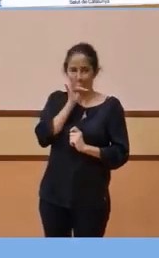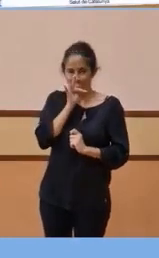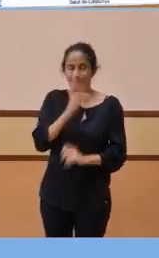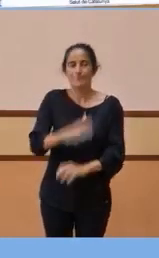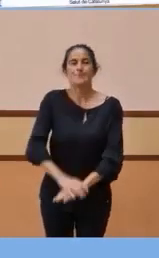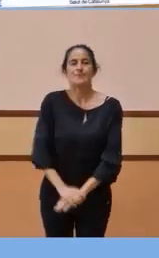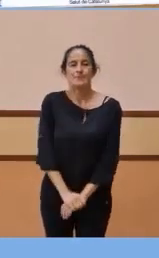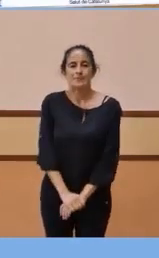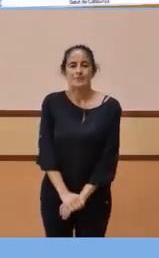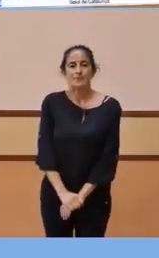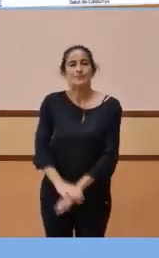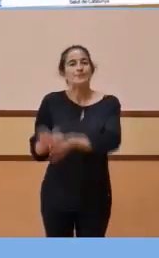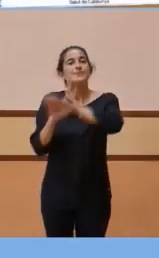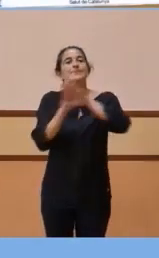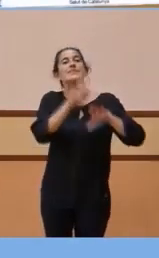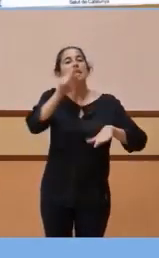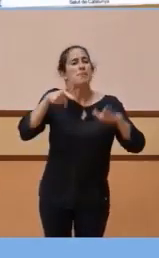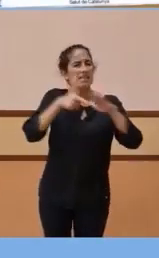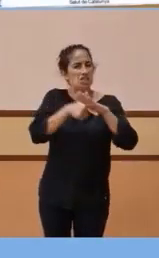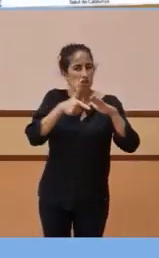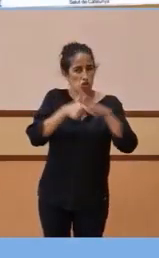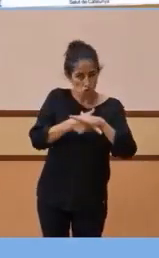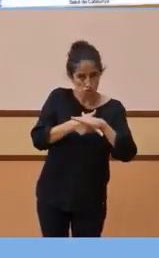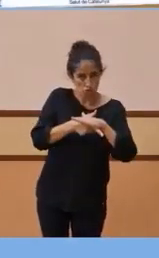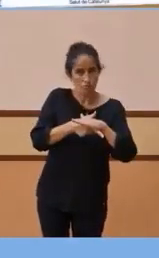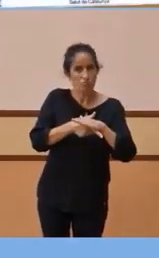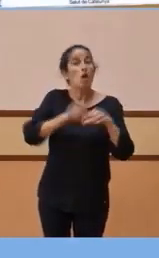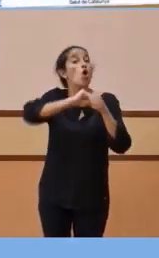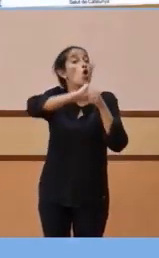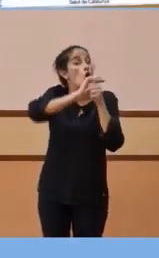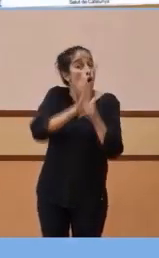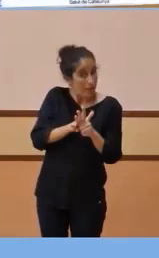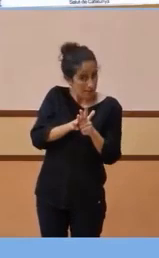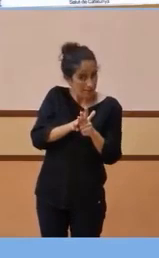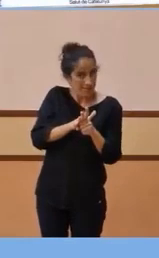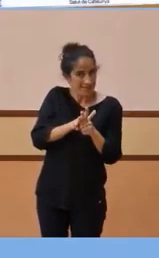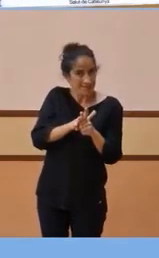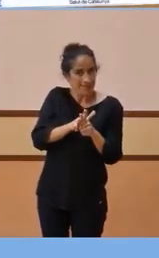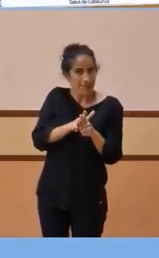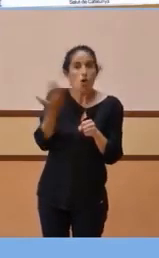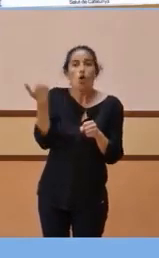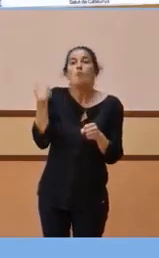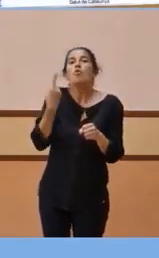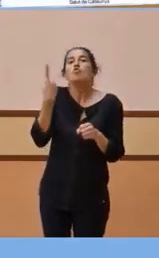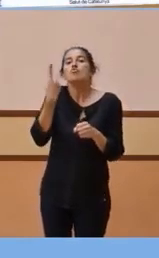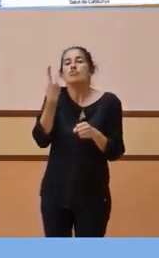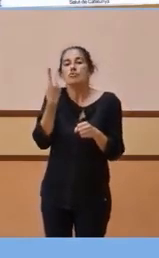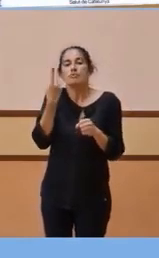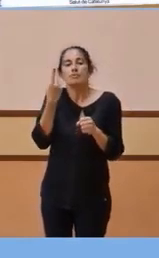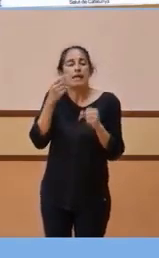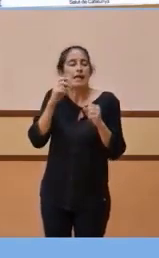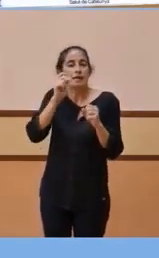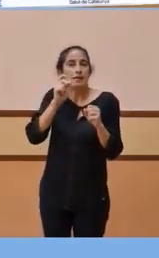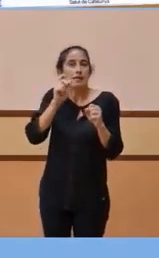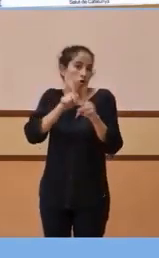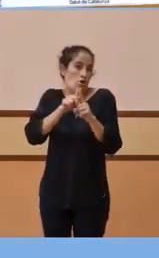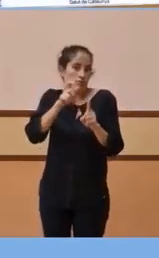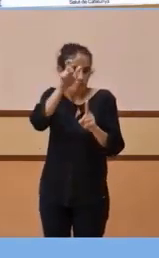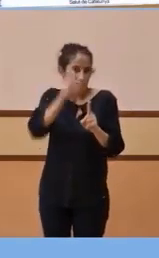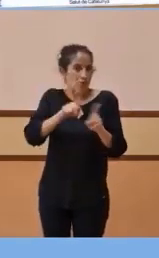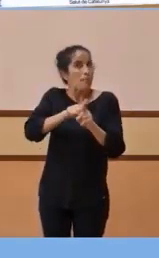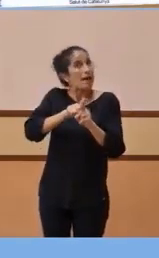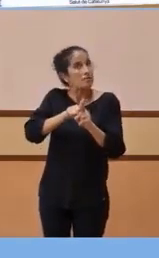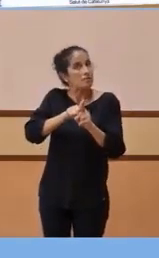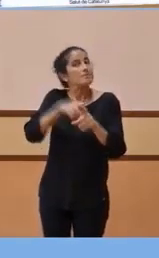En quant als gestors Covid, que és un de les elements que ha pogut desplegar el sistema assistencial per donar